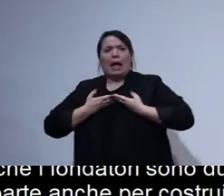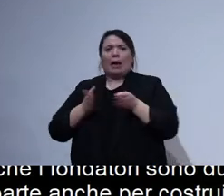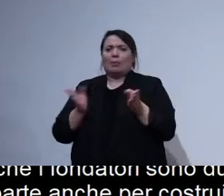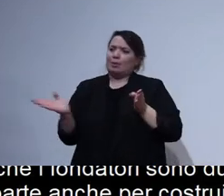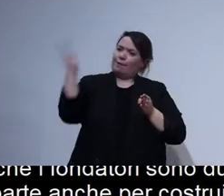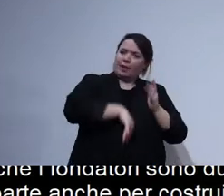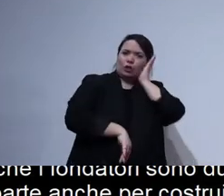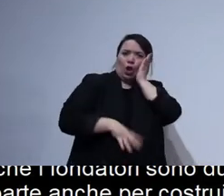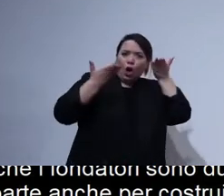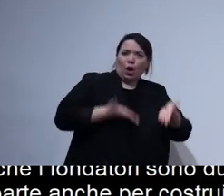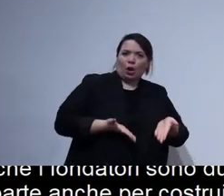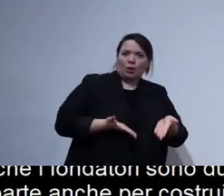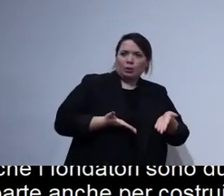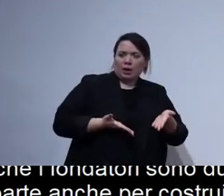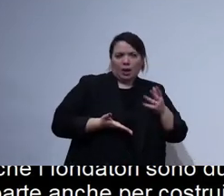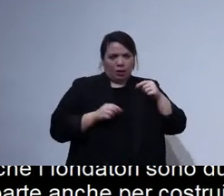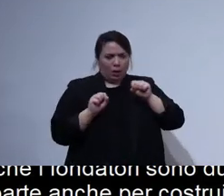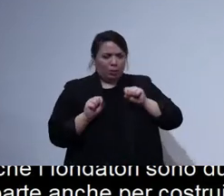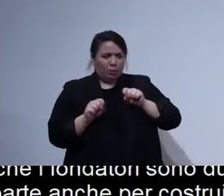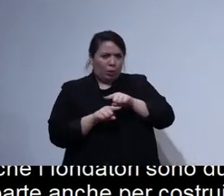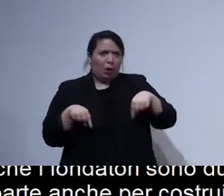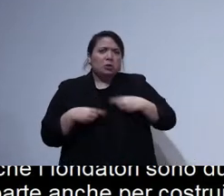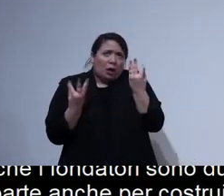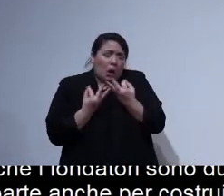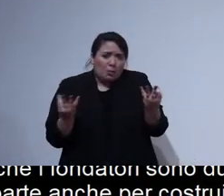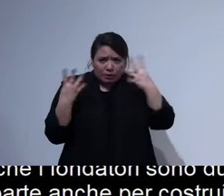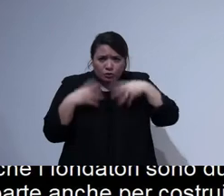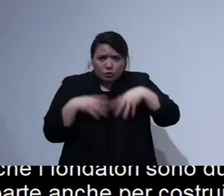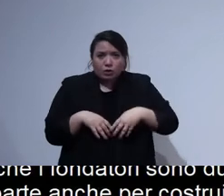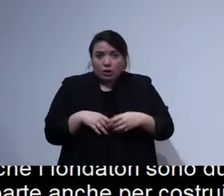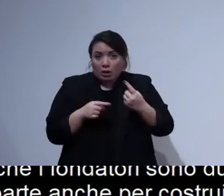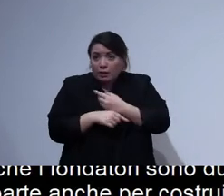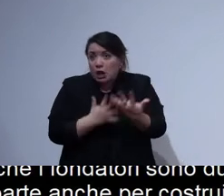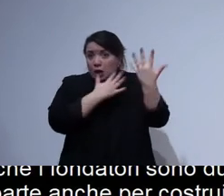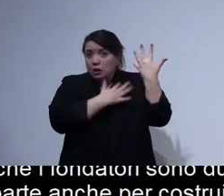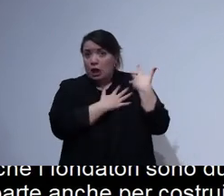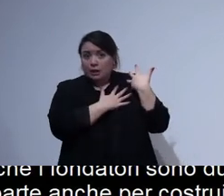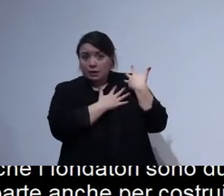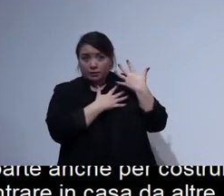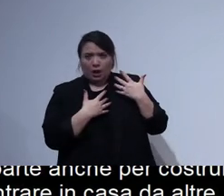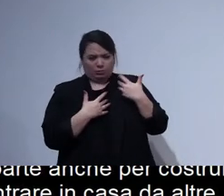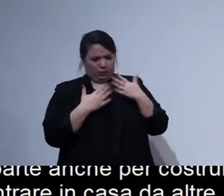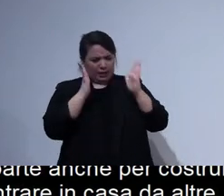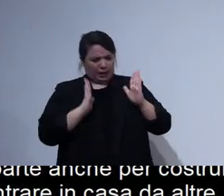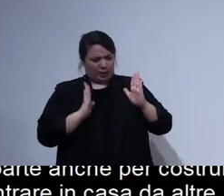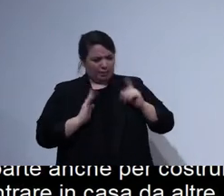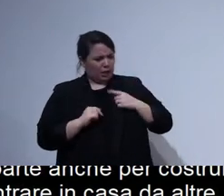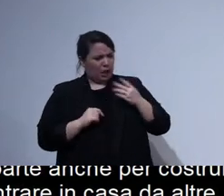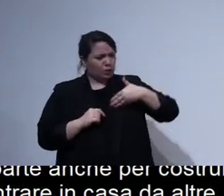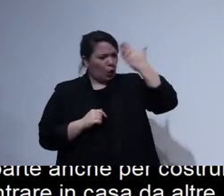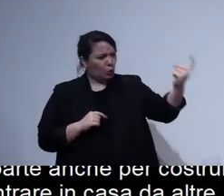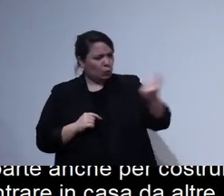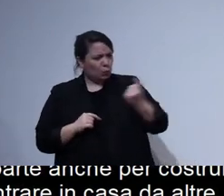adesso a sembra abbastanza normale ma che dieci anni fa era una cosa assurda, cioè io dovrei aprire a casa mia uno sconosciuto che non... quindi